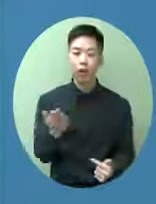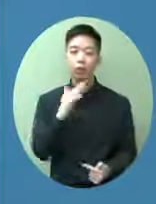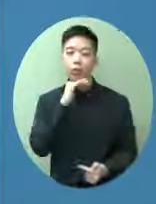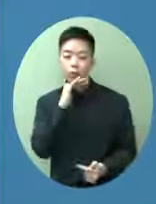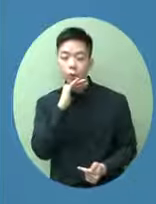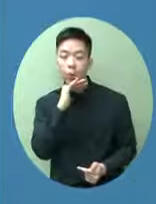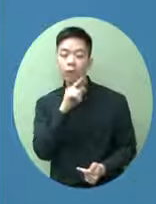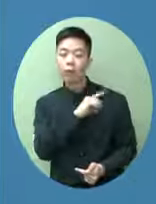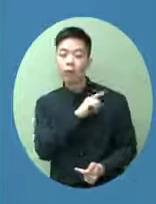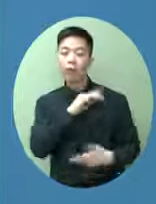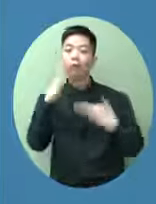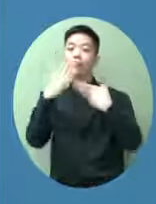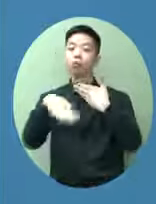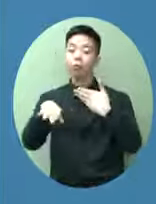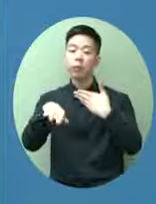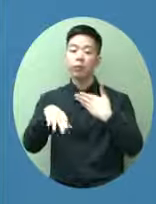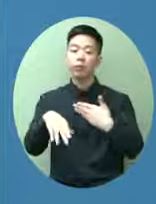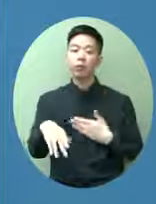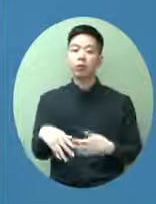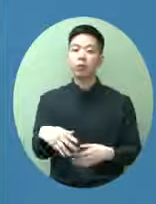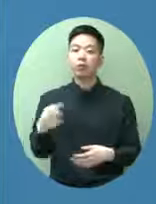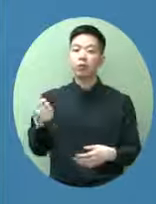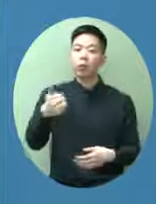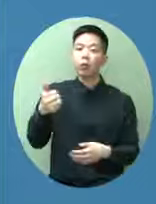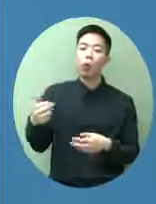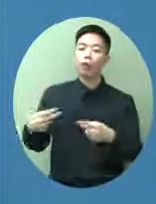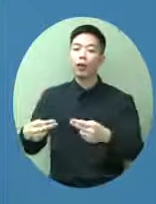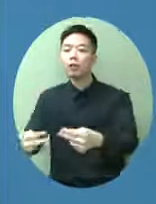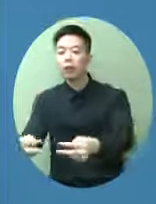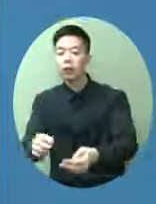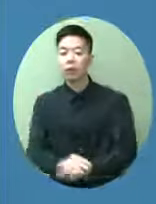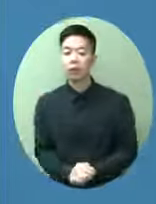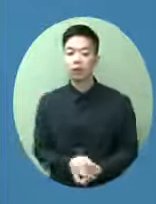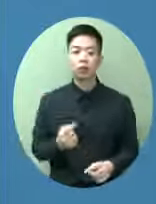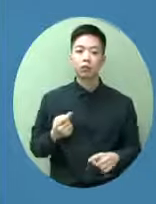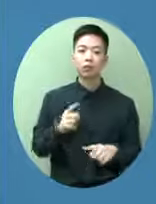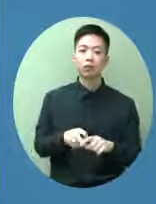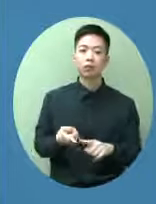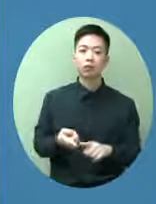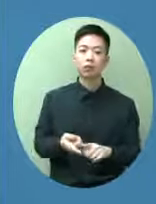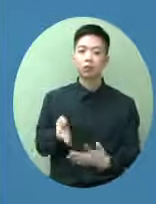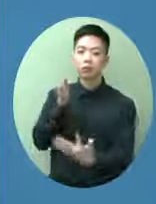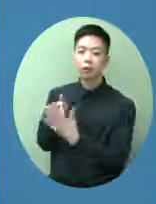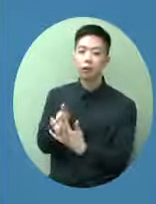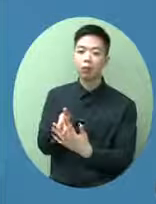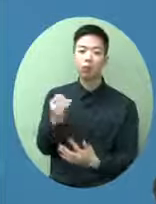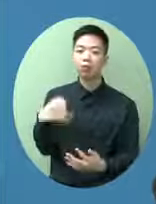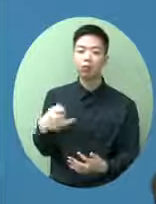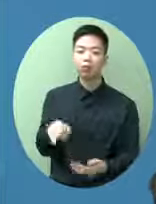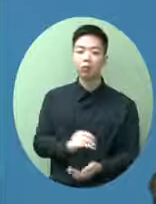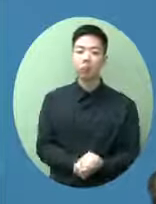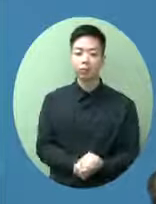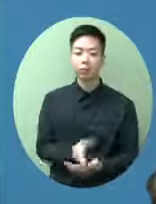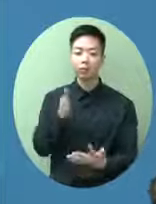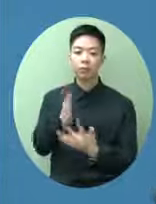外面尋求更加好的發展我們沒有什麼理由可以阻止也沒有什麼能力可以阻止他